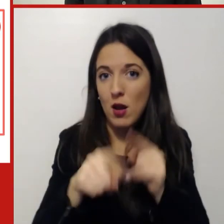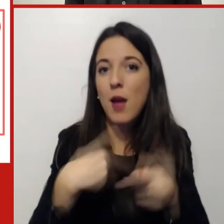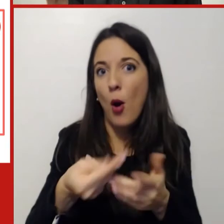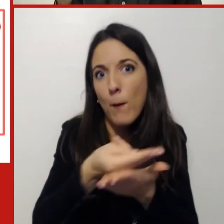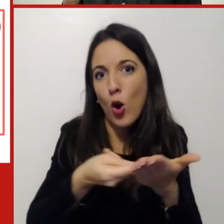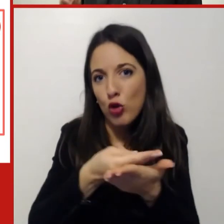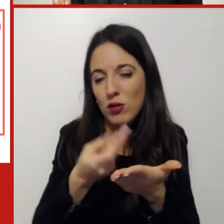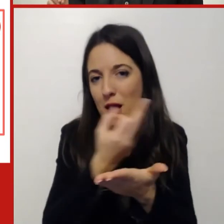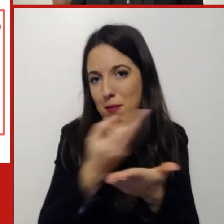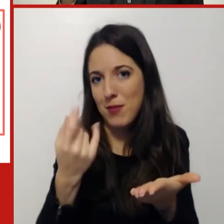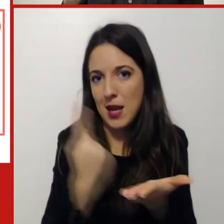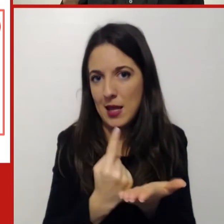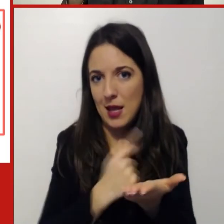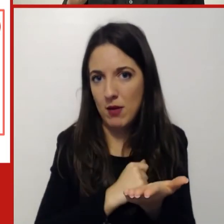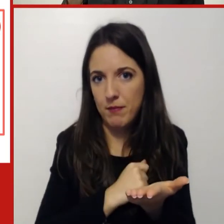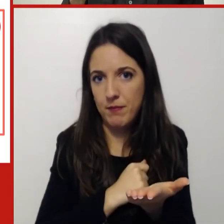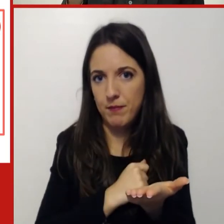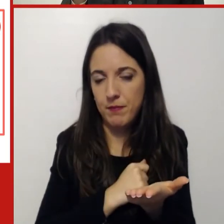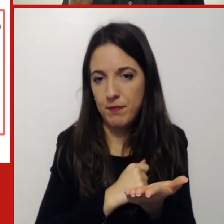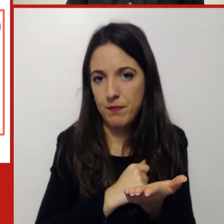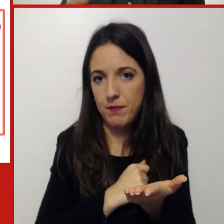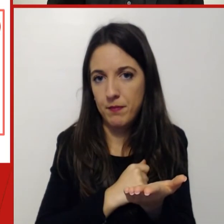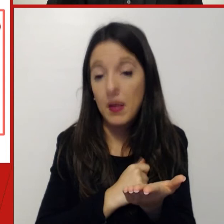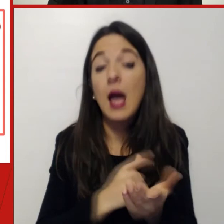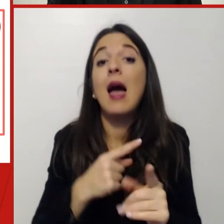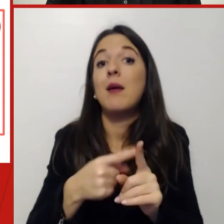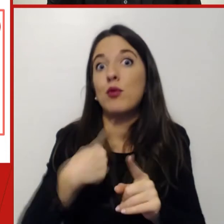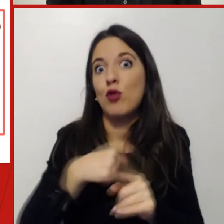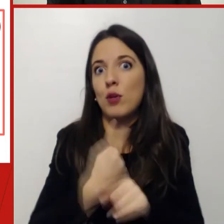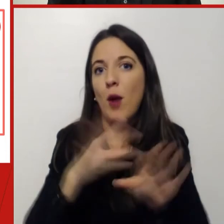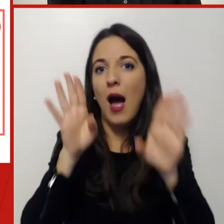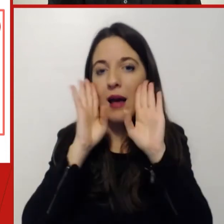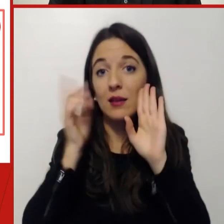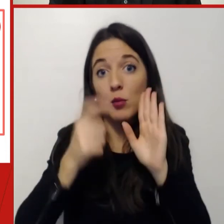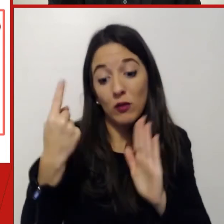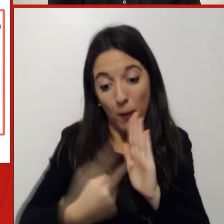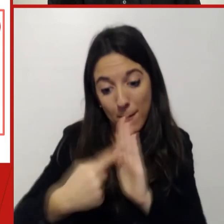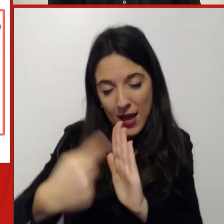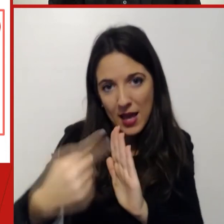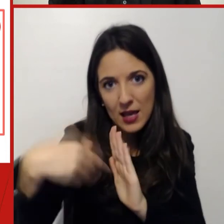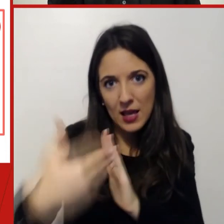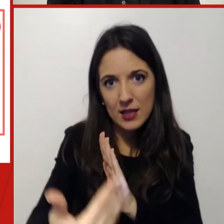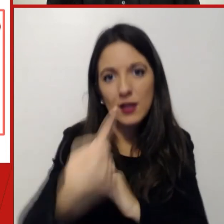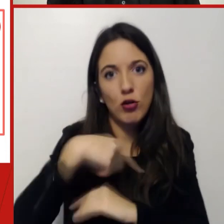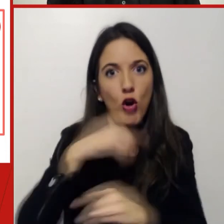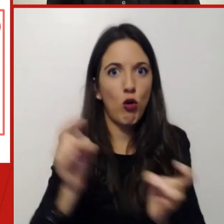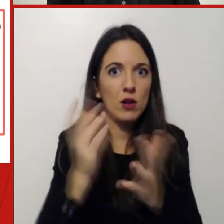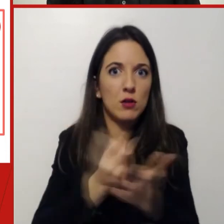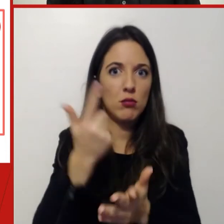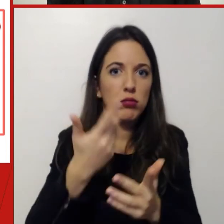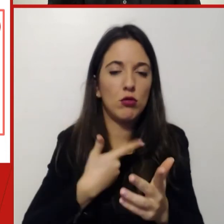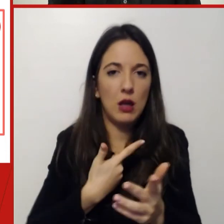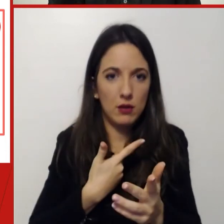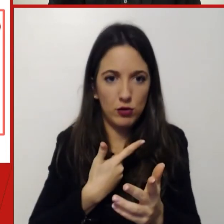attenti perché adesso nei prossimi mesi abbiamo una grande occasione questa è una slide che ho presentato alla